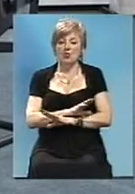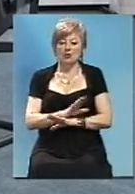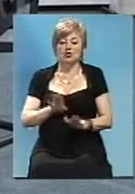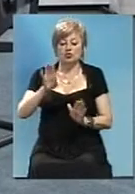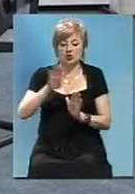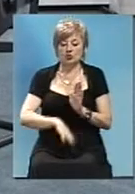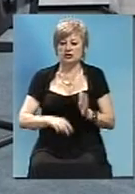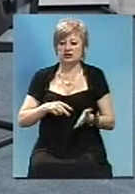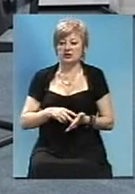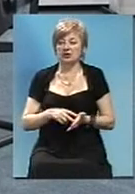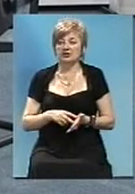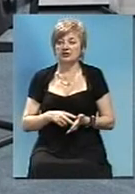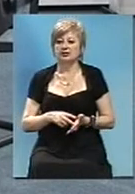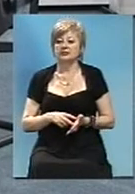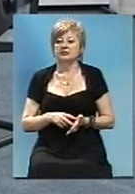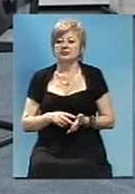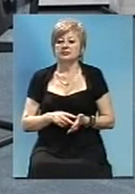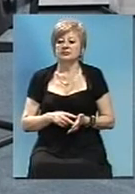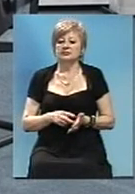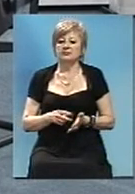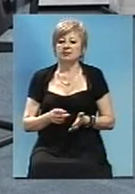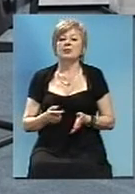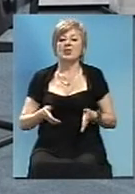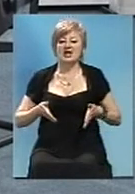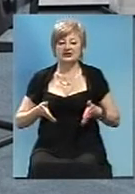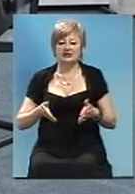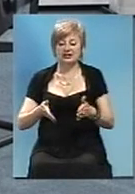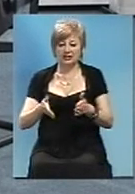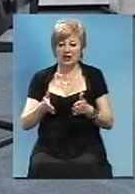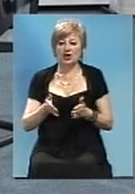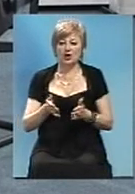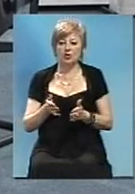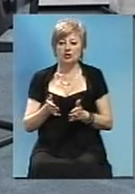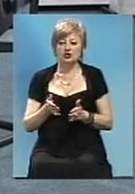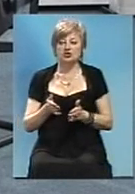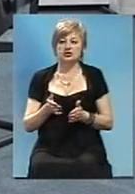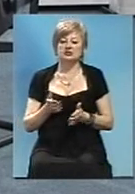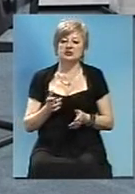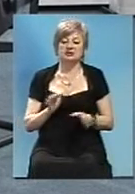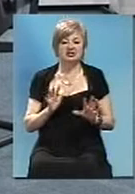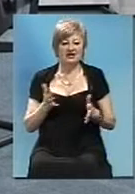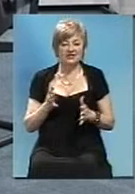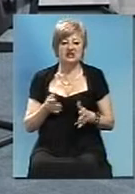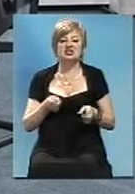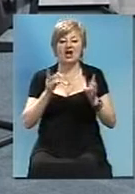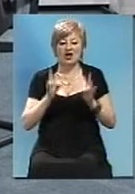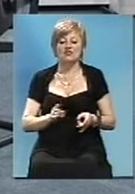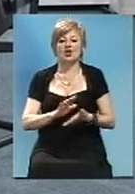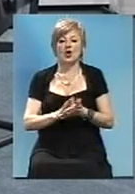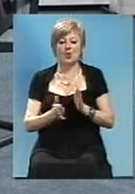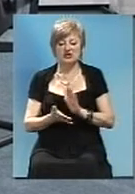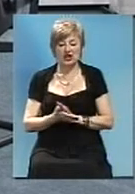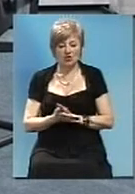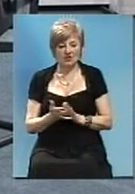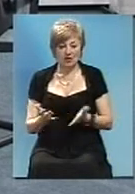хуже. От чей Ребудласка район? Дорожна обстановка неважна, аварійна обстановка получается.